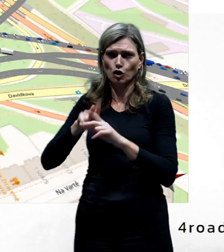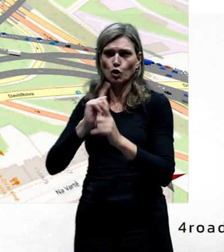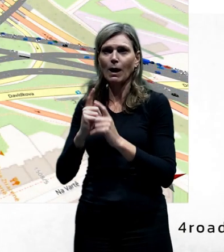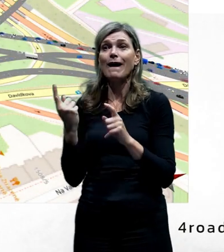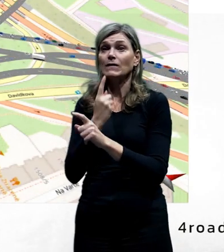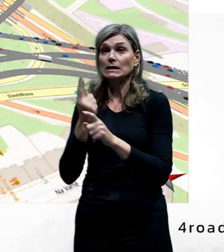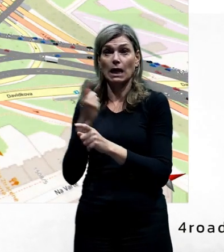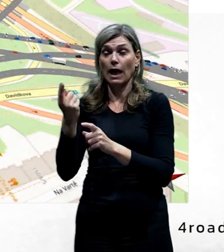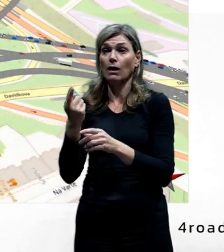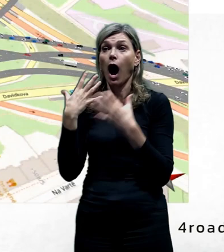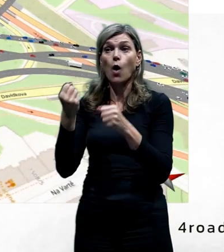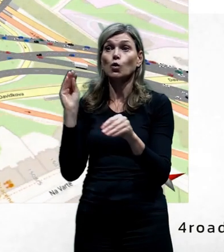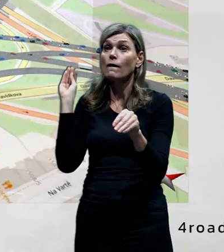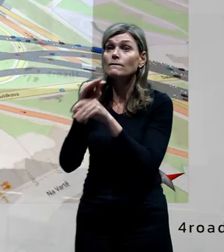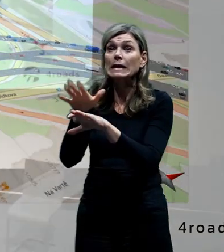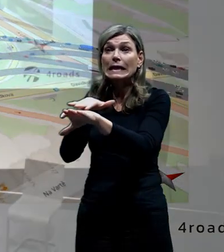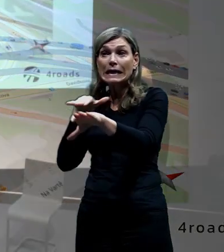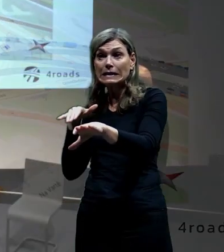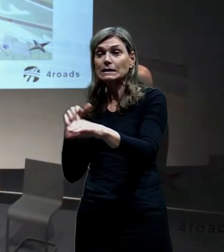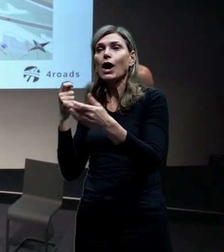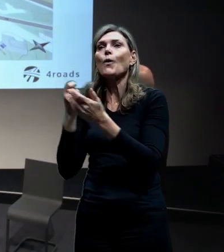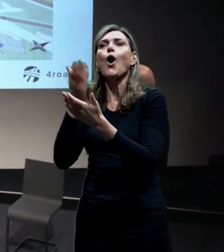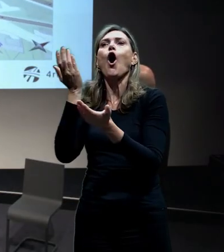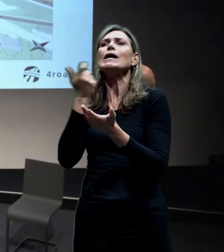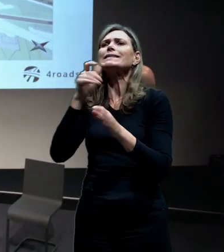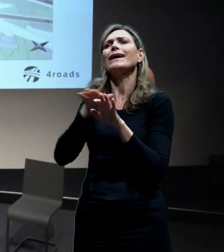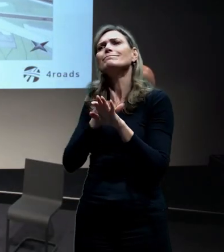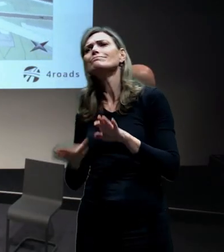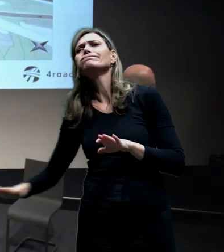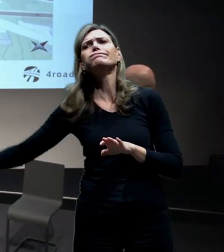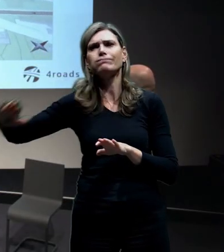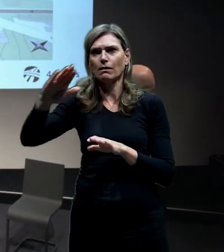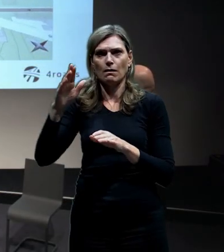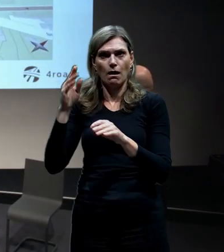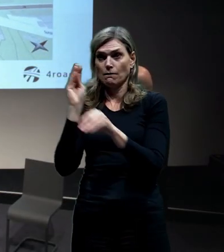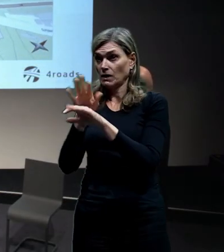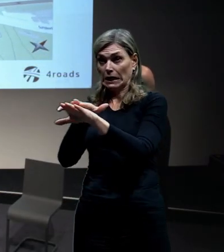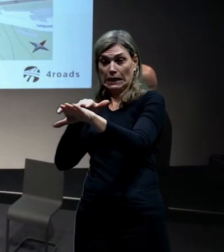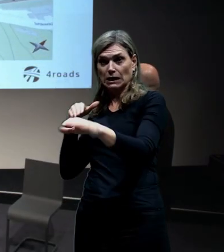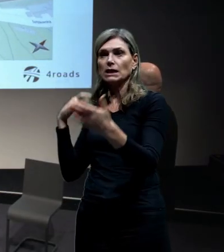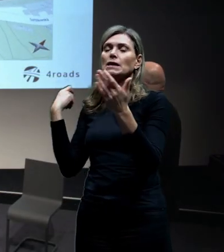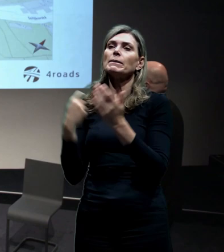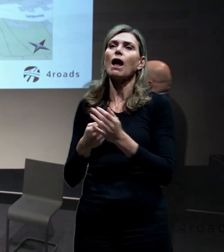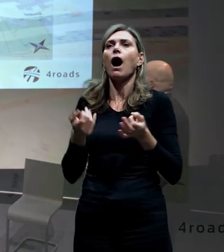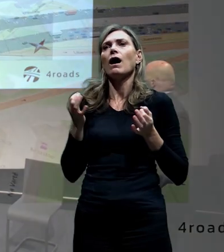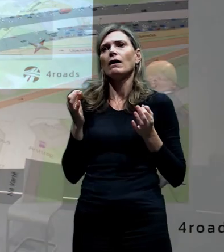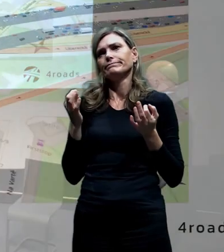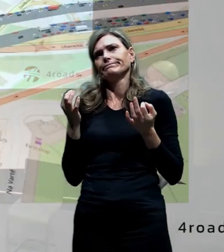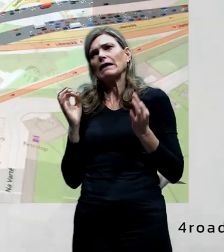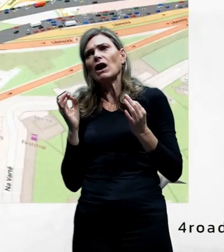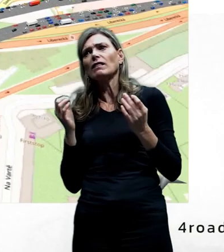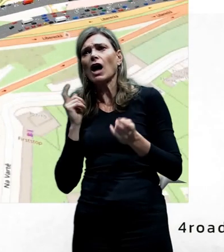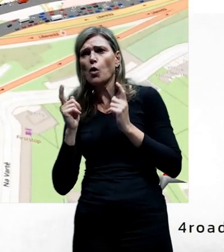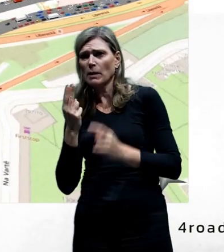štosují auta při tom výjezdu. podstatě ta úroveň kvality dopravy, kterou se toto vyjadřuje,